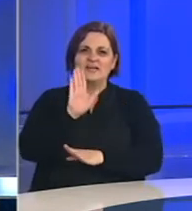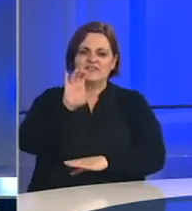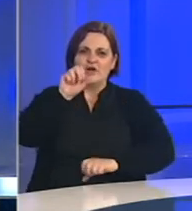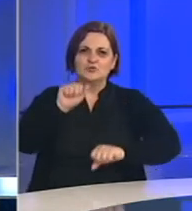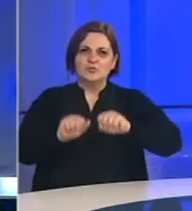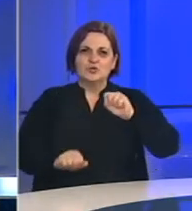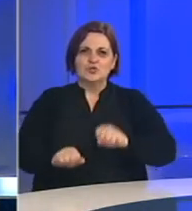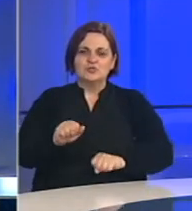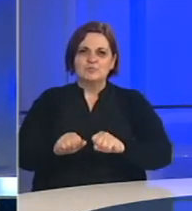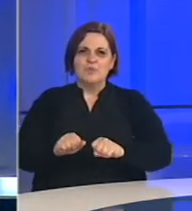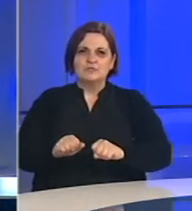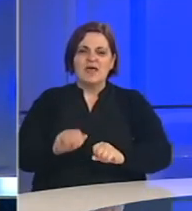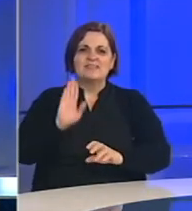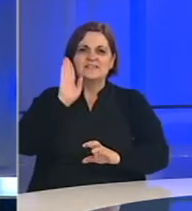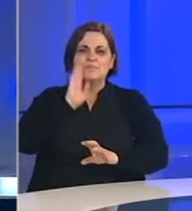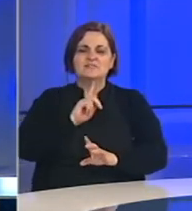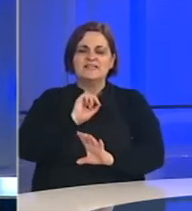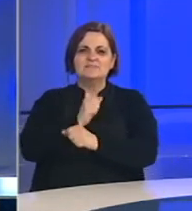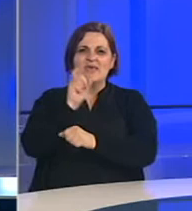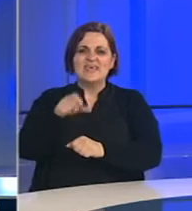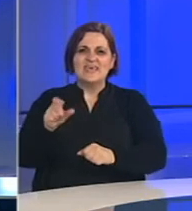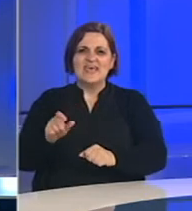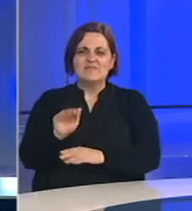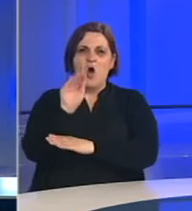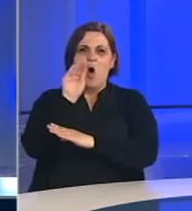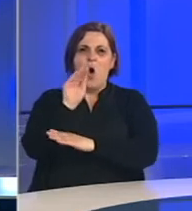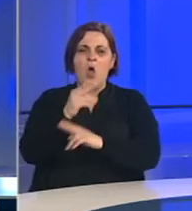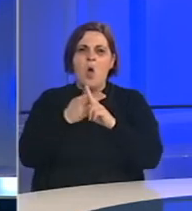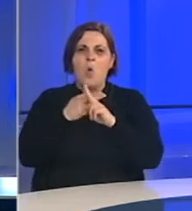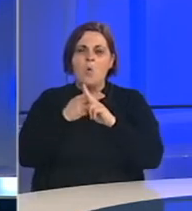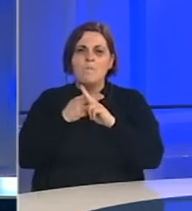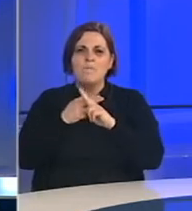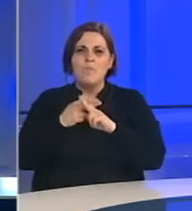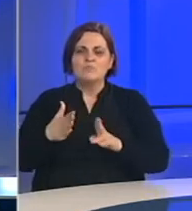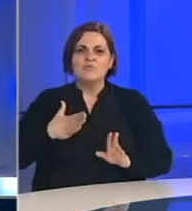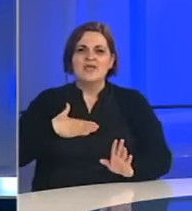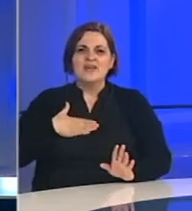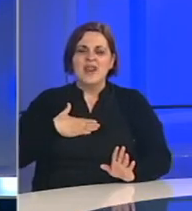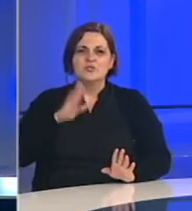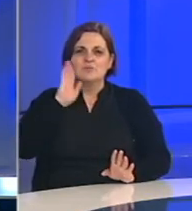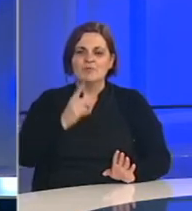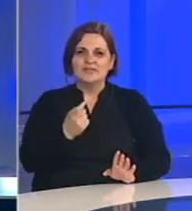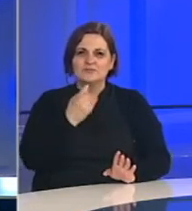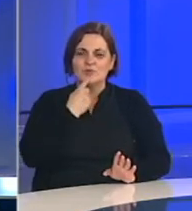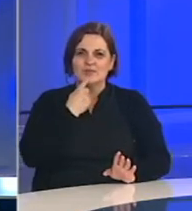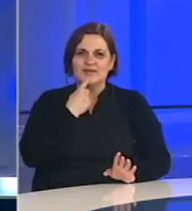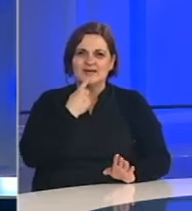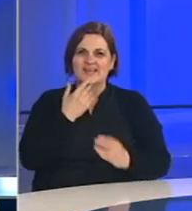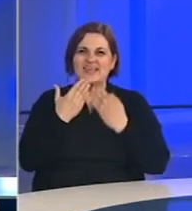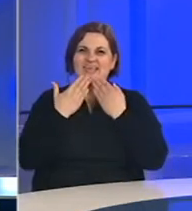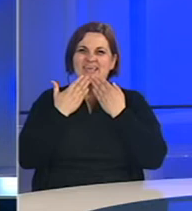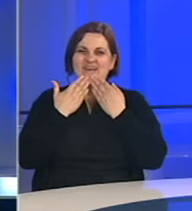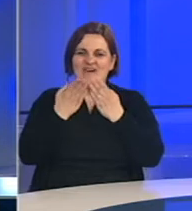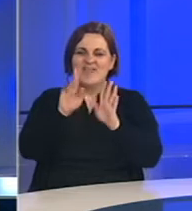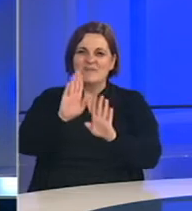sposobnost da se bosancima i hercegovcima obratite u potpunosti na našem jeziku. Hvala na